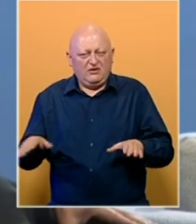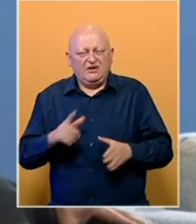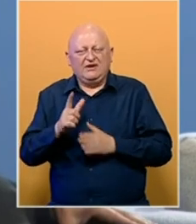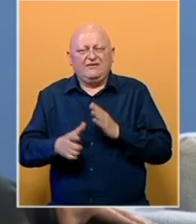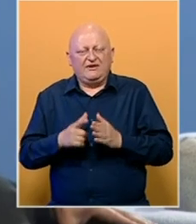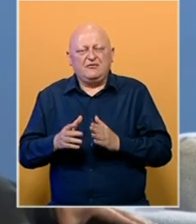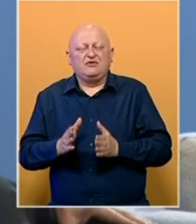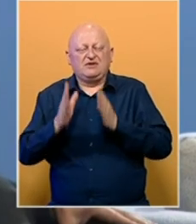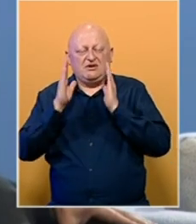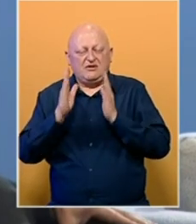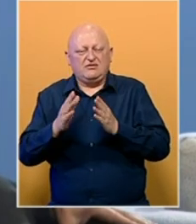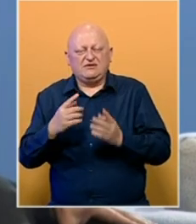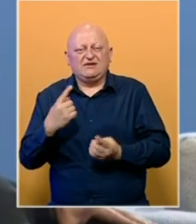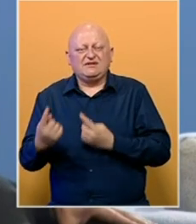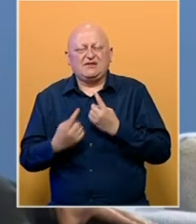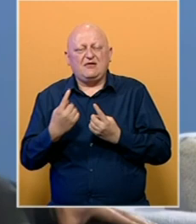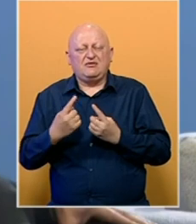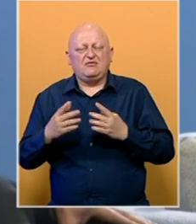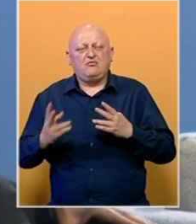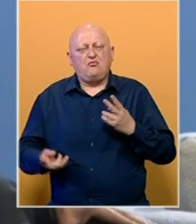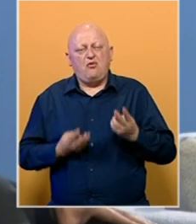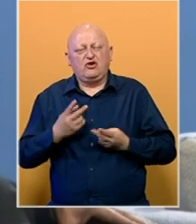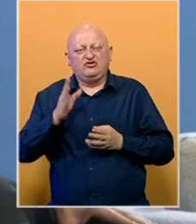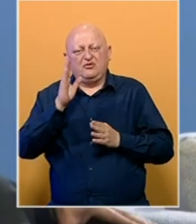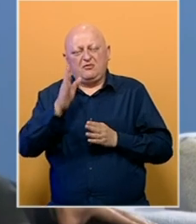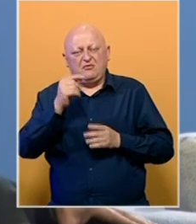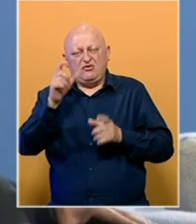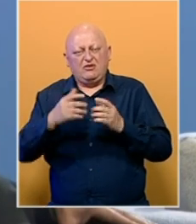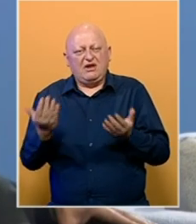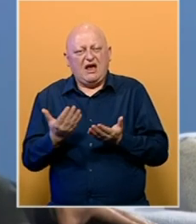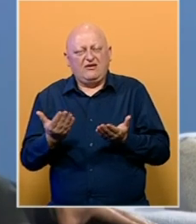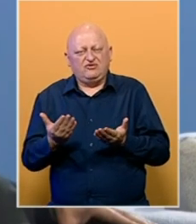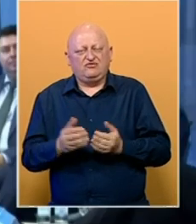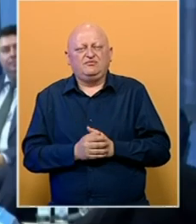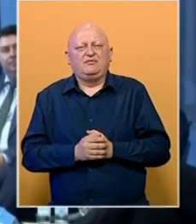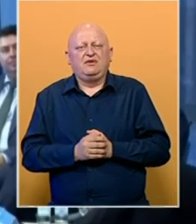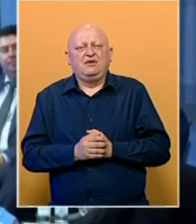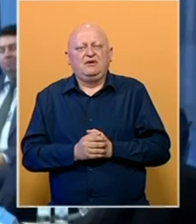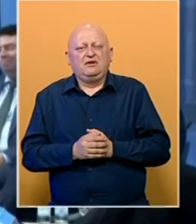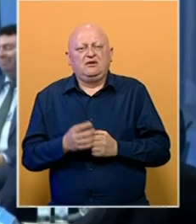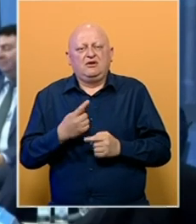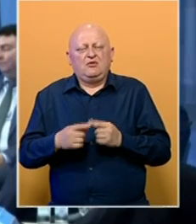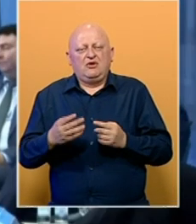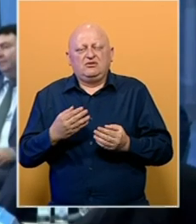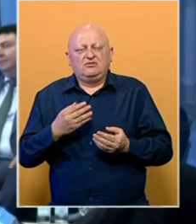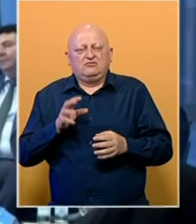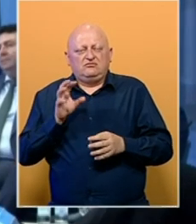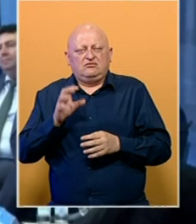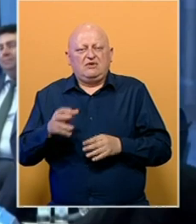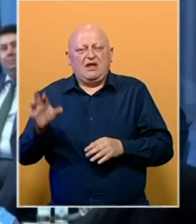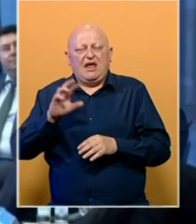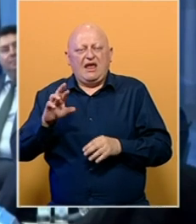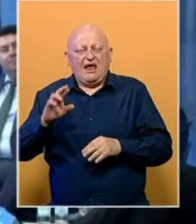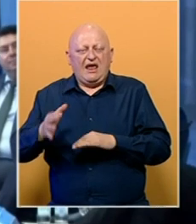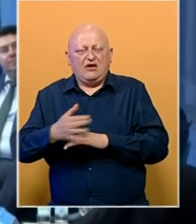Vrijeme je da se opredijelimo za stabilnost i da se ponašamo prema ljudima onakvima kakvi su. Posljednji panel fokusirao se na ekonomski